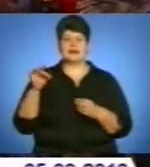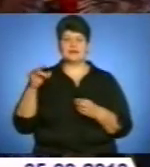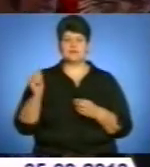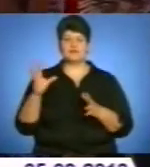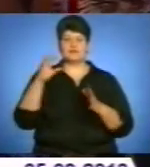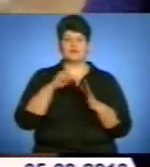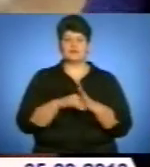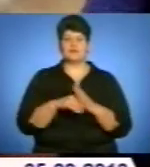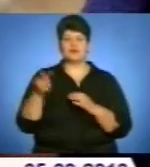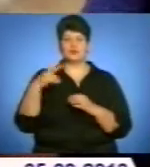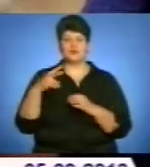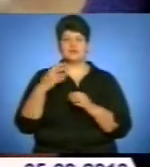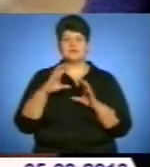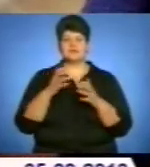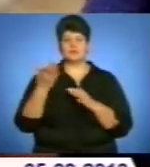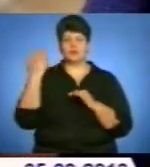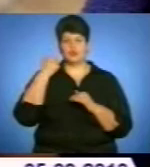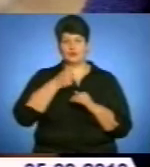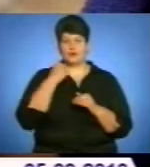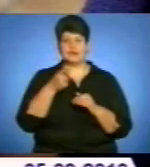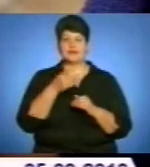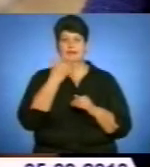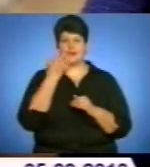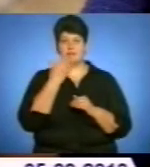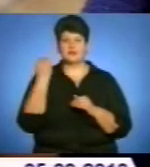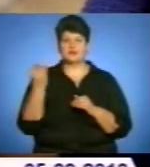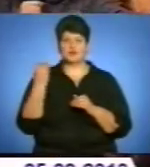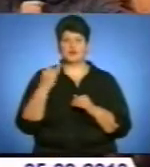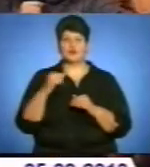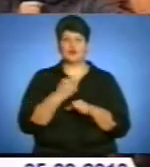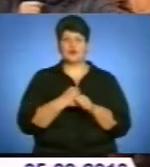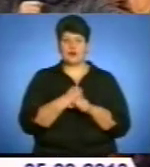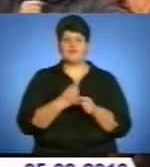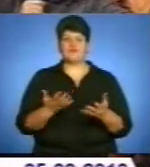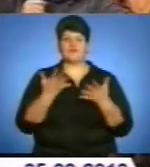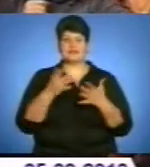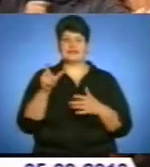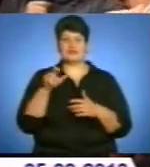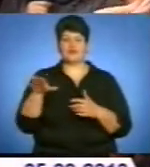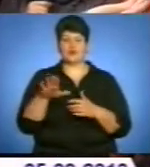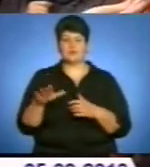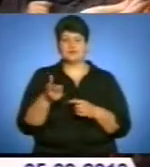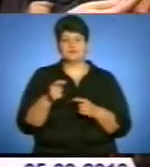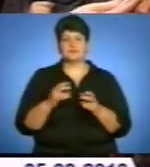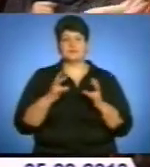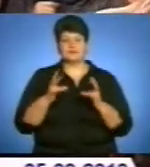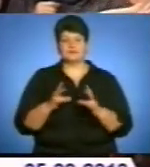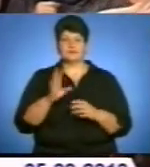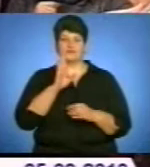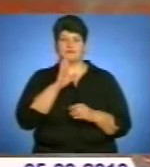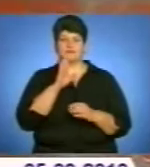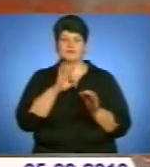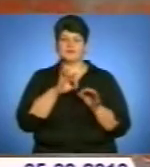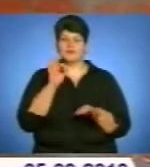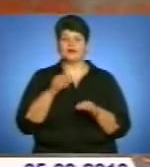літературний світ минулого року. Її книга «Теплі історії до кави» визнана у Європі. Тендітна письменниця радіє участі у проєкті.